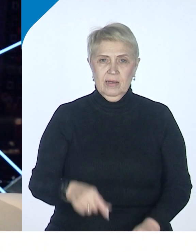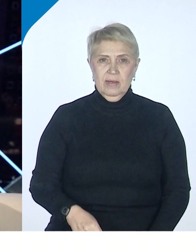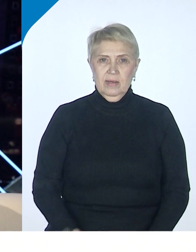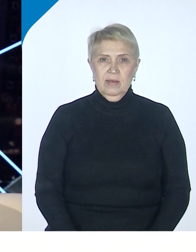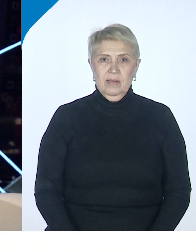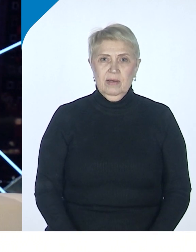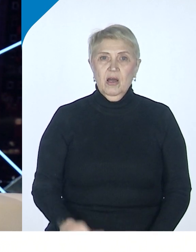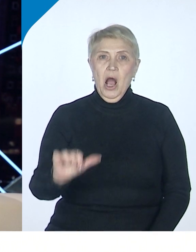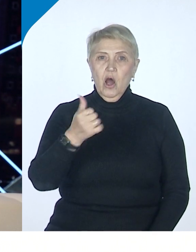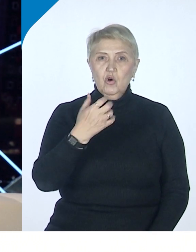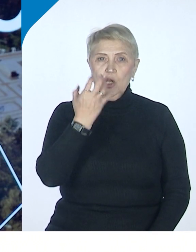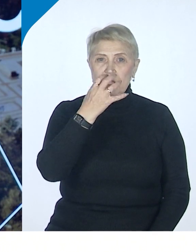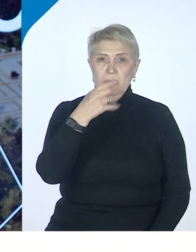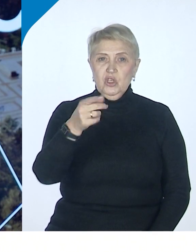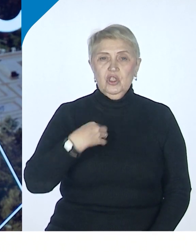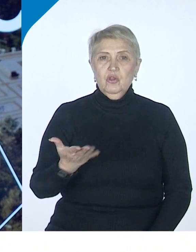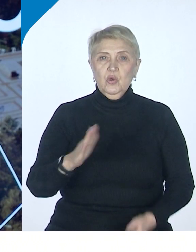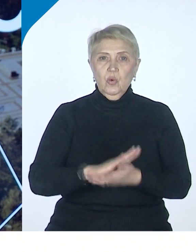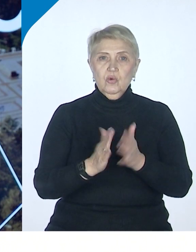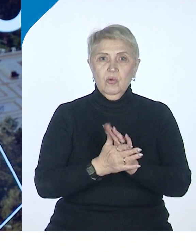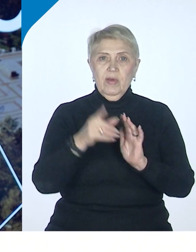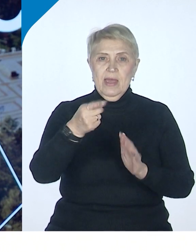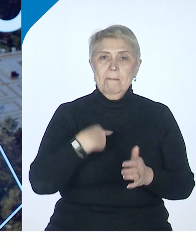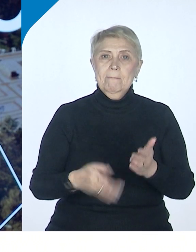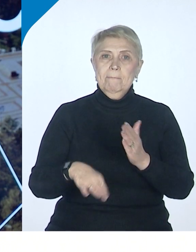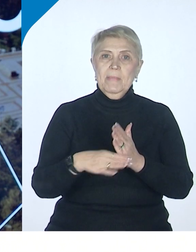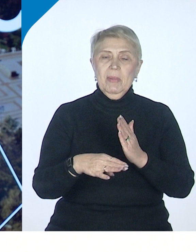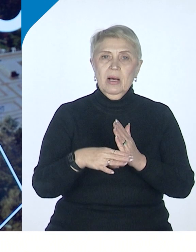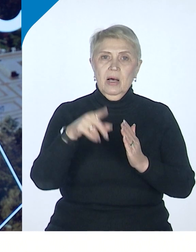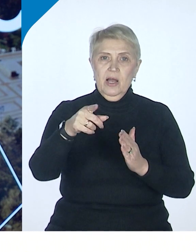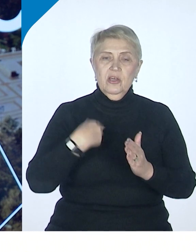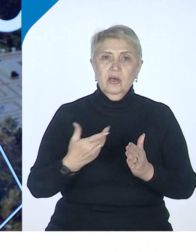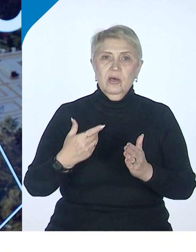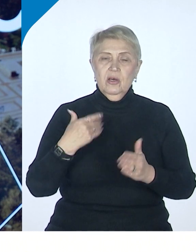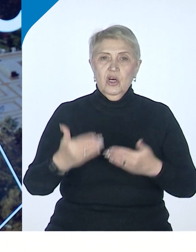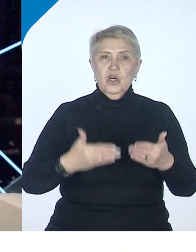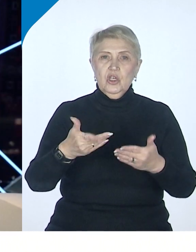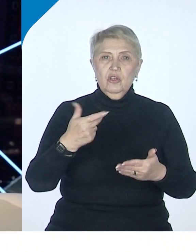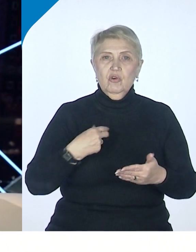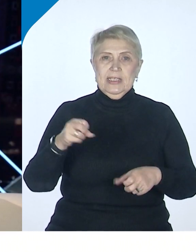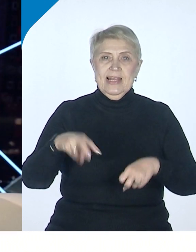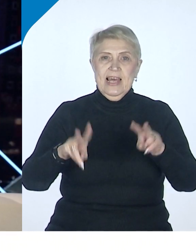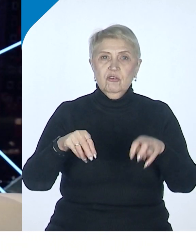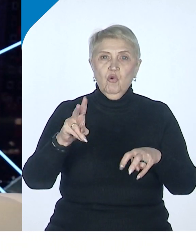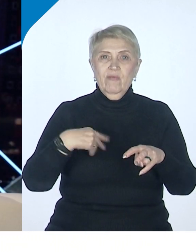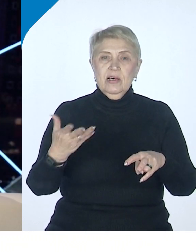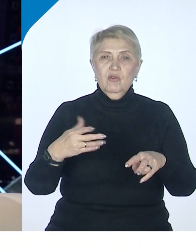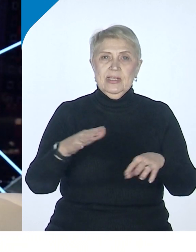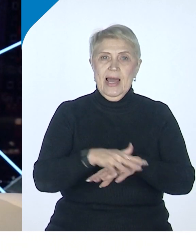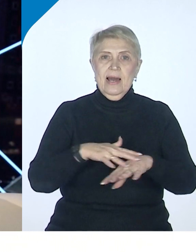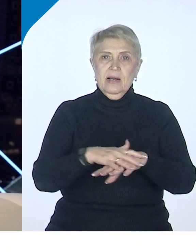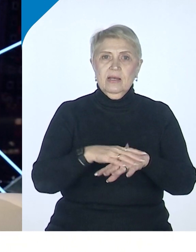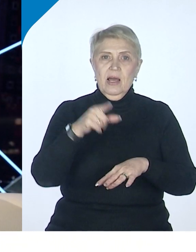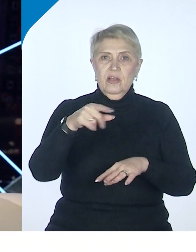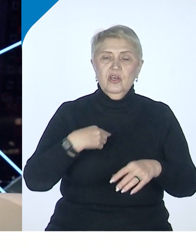тепличные условия, им помогало, потому что, на самом деле, они шли на рисковые рынки. Они шли не на